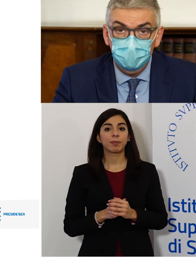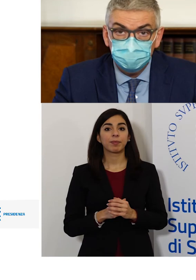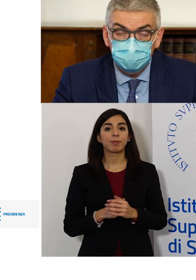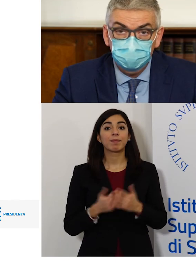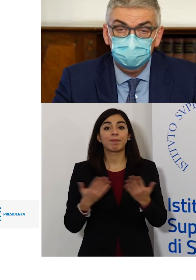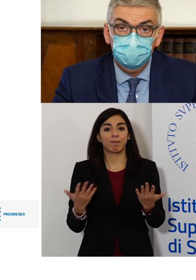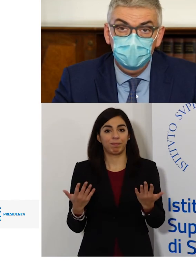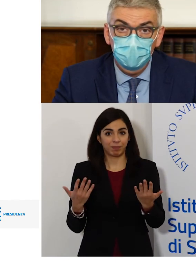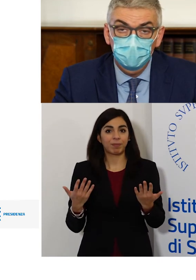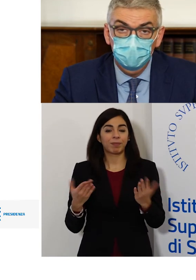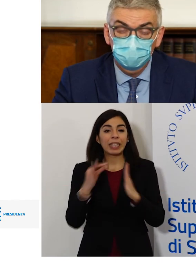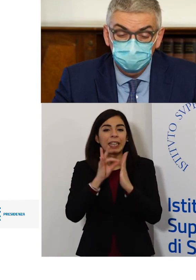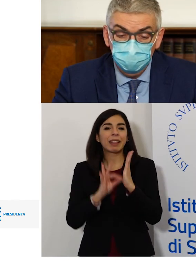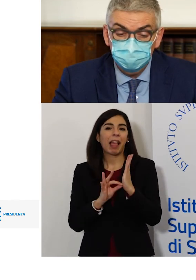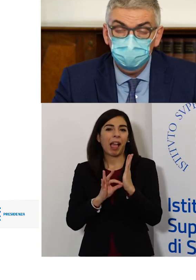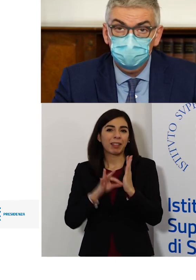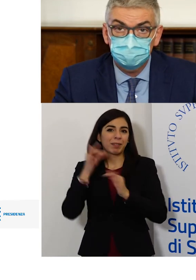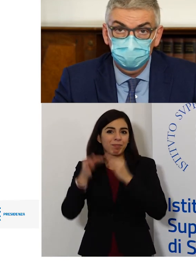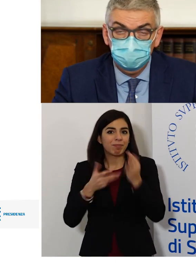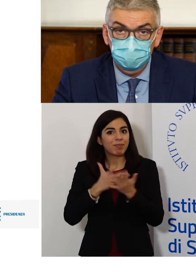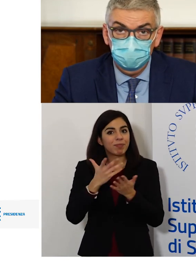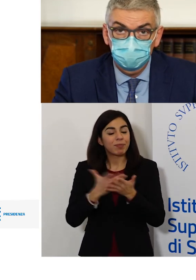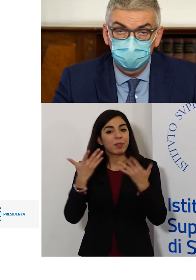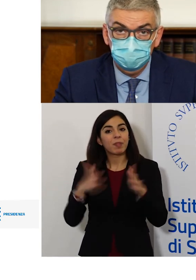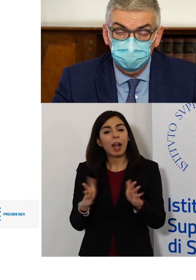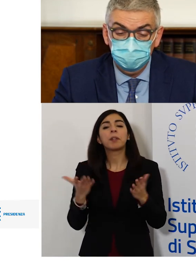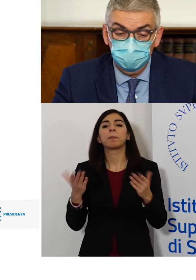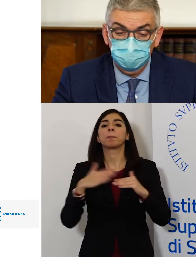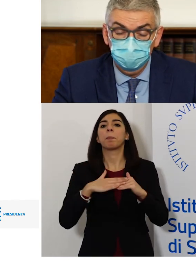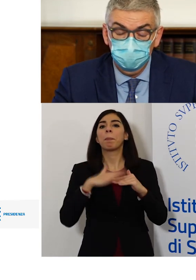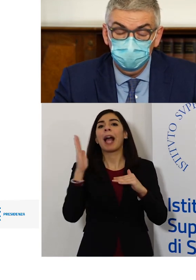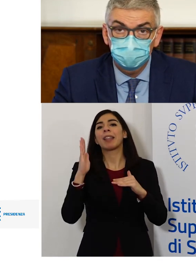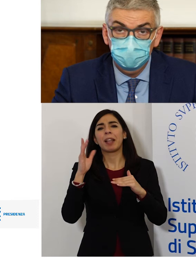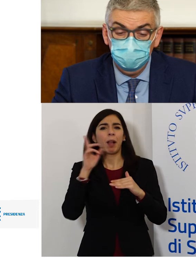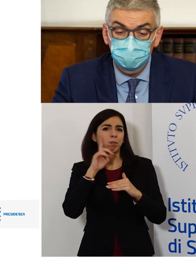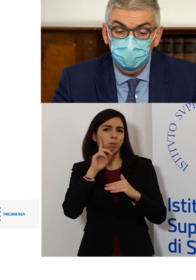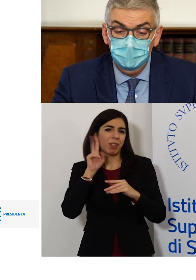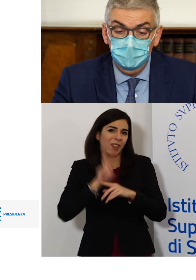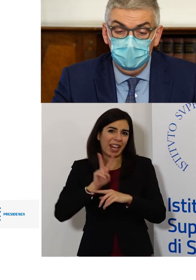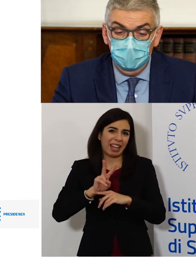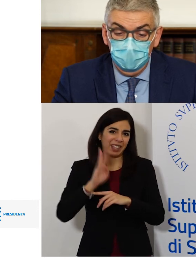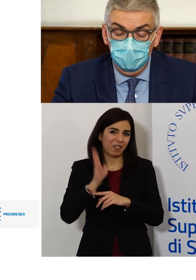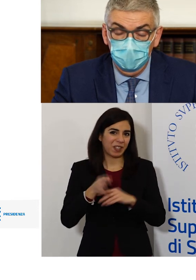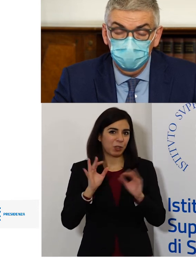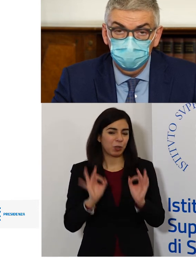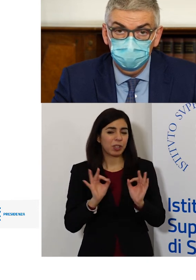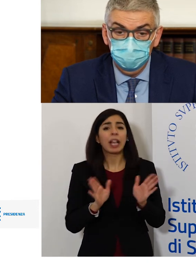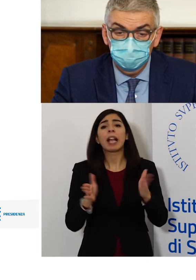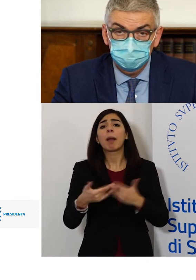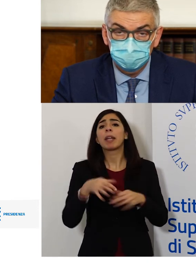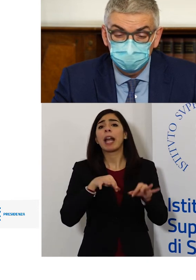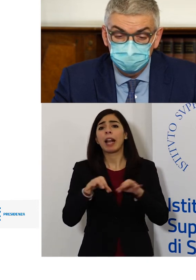Sulla base dei dati che abbiamo condiviso, stamattina la cabina di regia come ogni venerdì ha